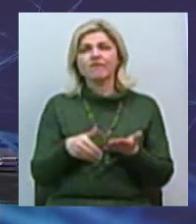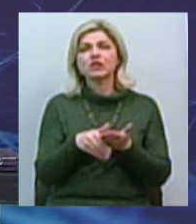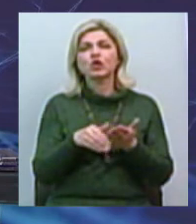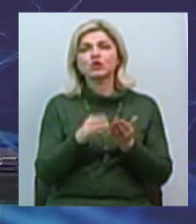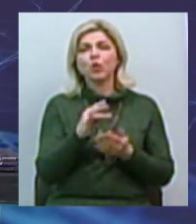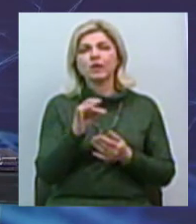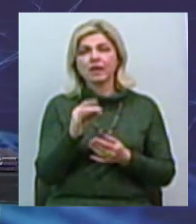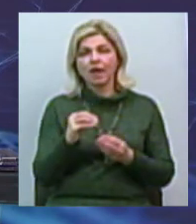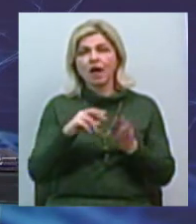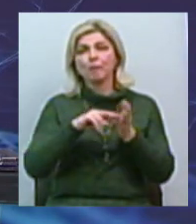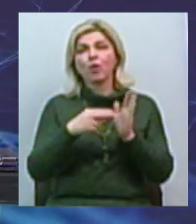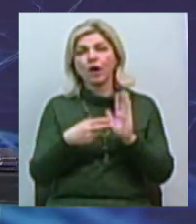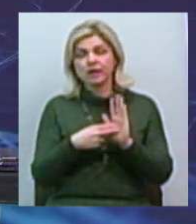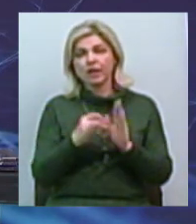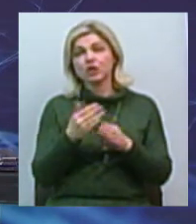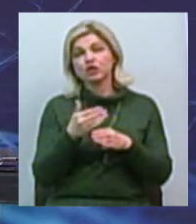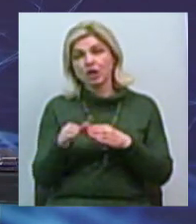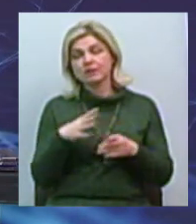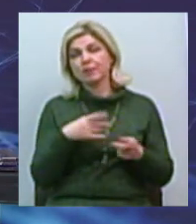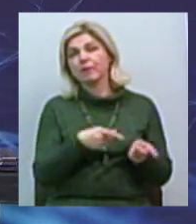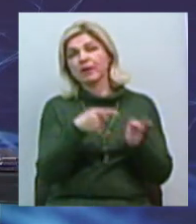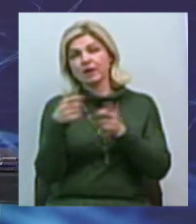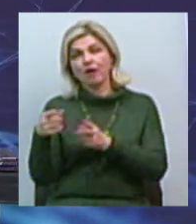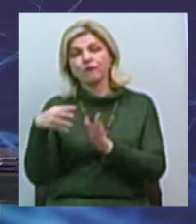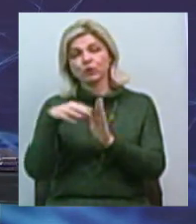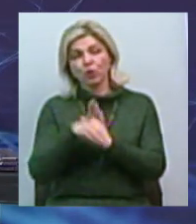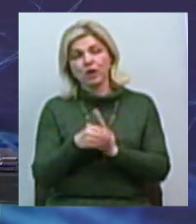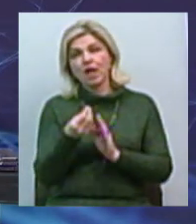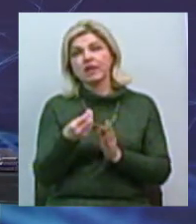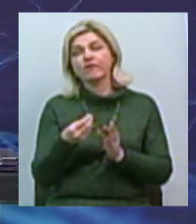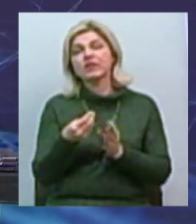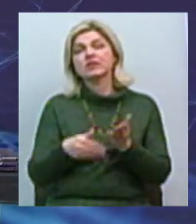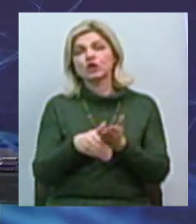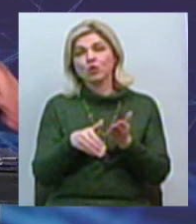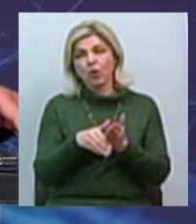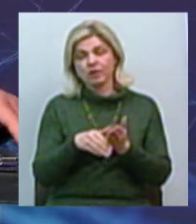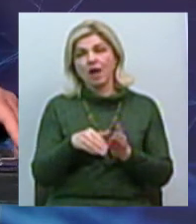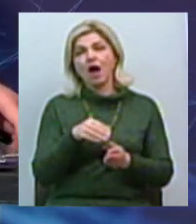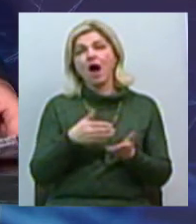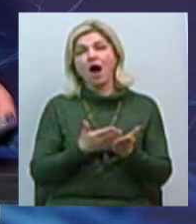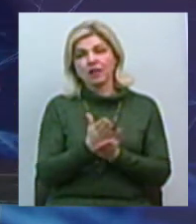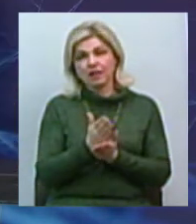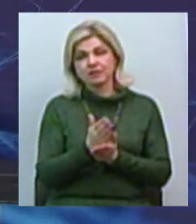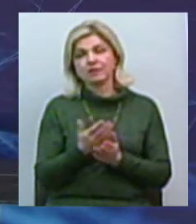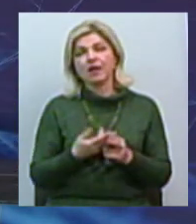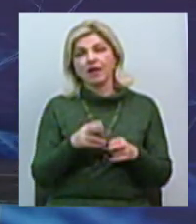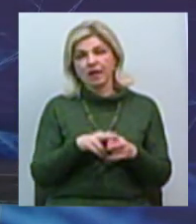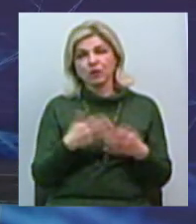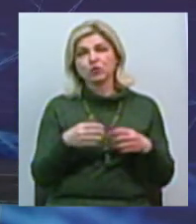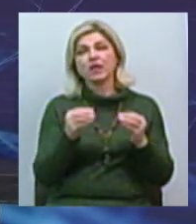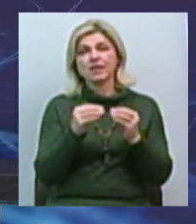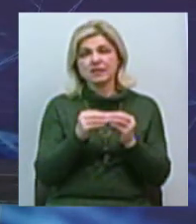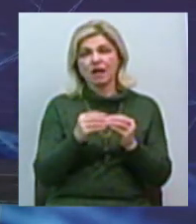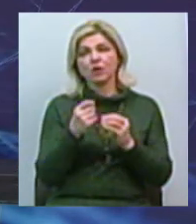частина з цих проєкти потім трансформувалась в тому числі і в цей інвестиційний адлас, про який ми говорили. Ну, це вже диски, це вже 10-й год,